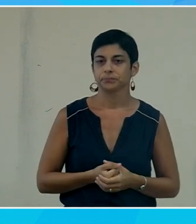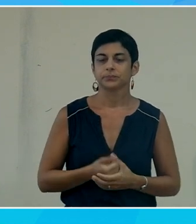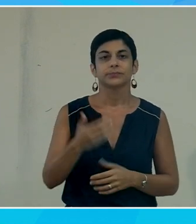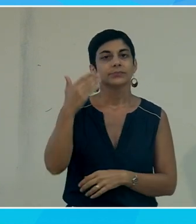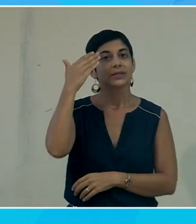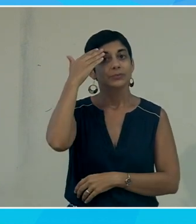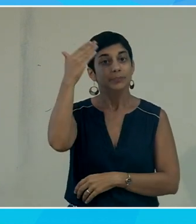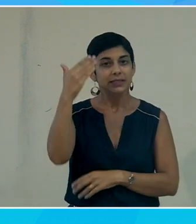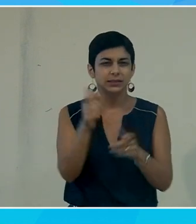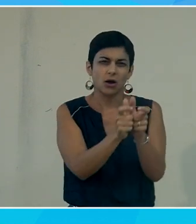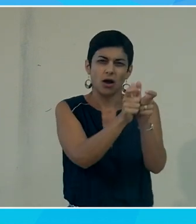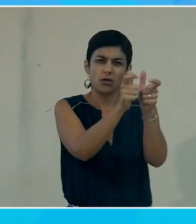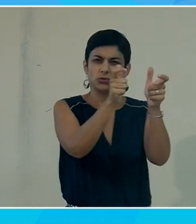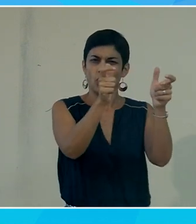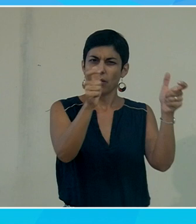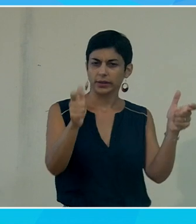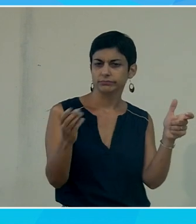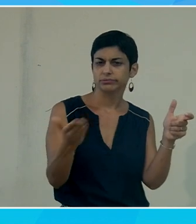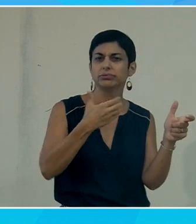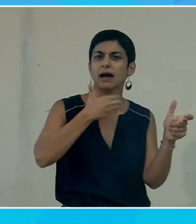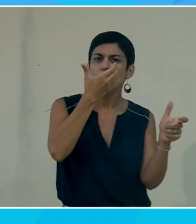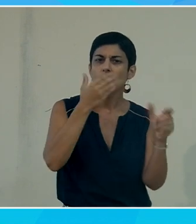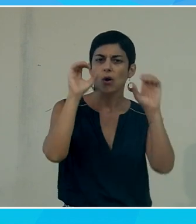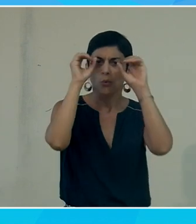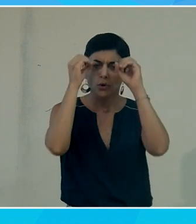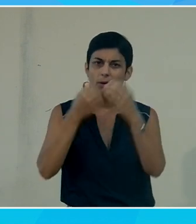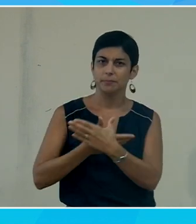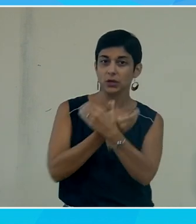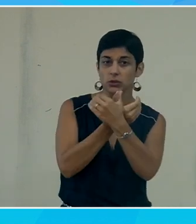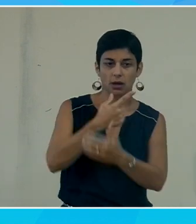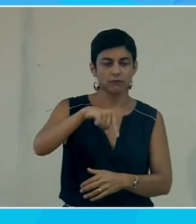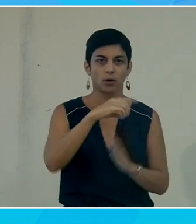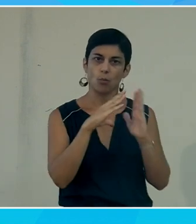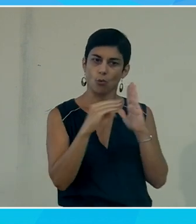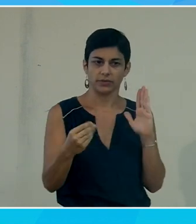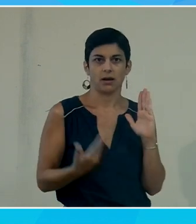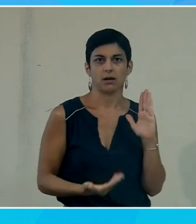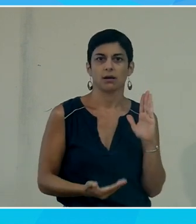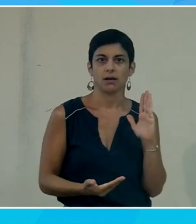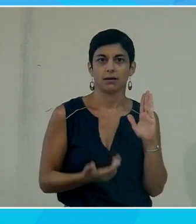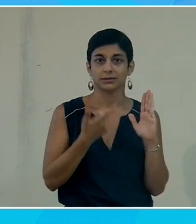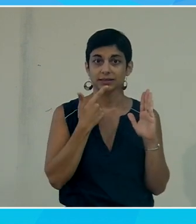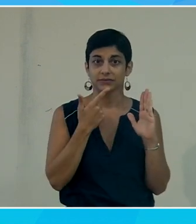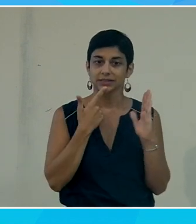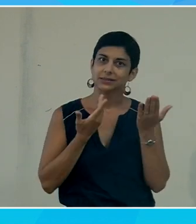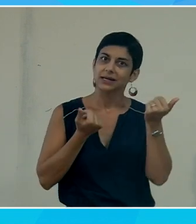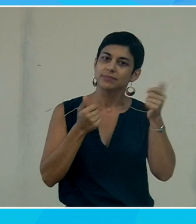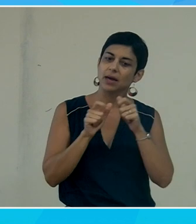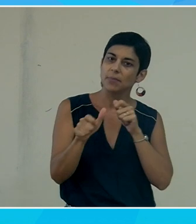si les grandes sociétés que sont Apple Google et Microsoft donnent l'exemple on espère que ça va être suivi